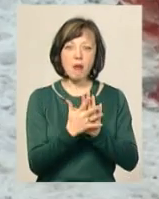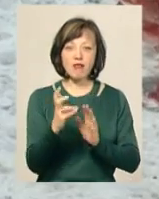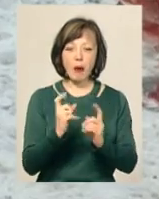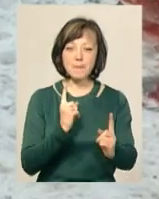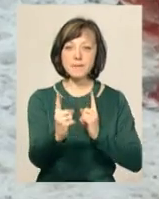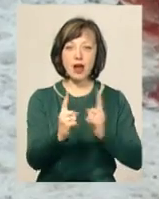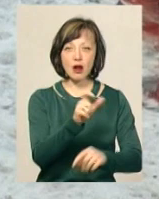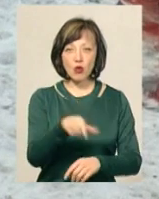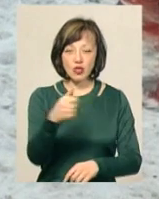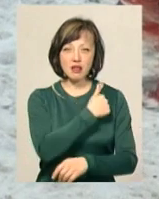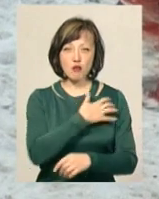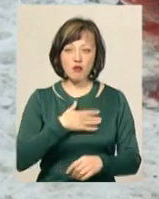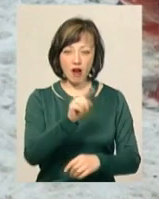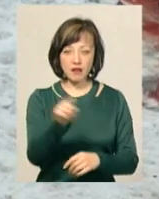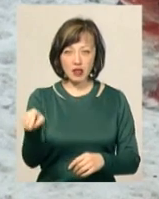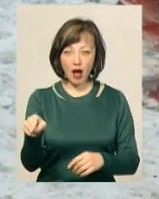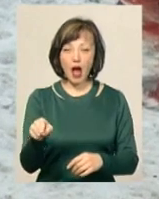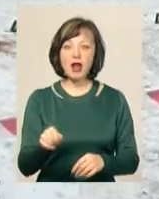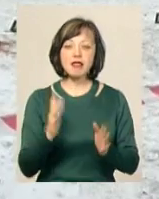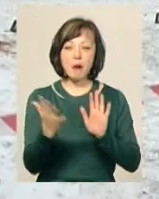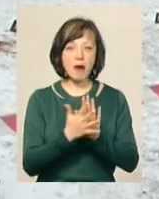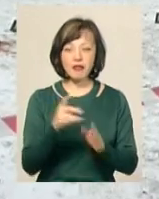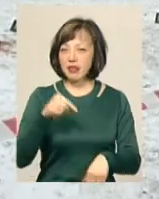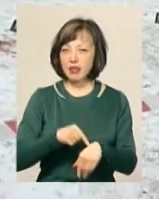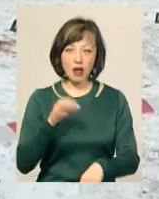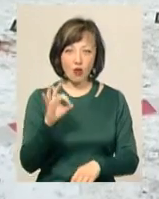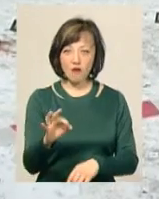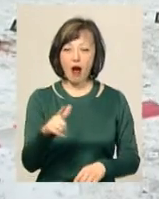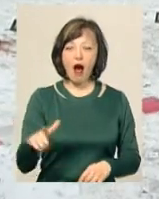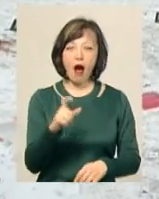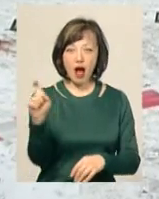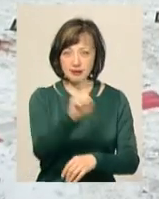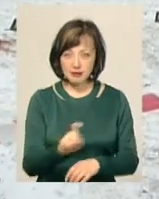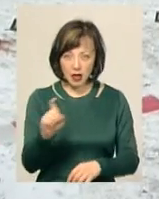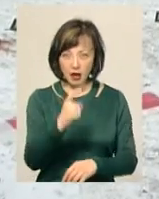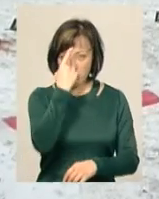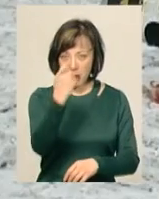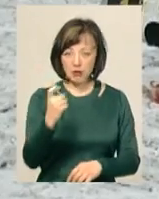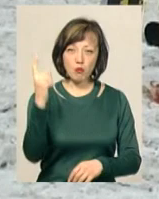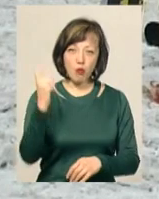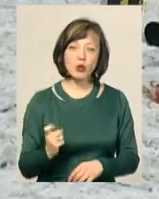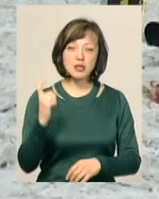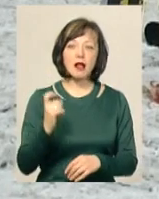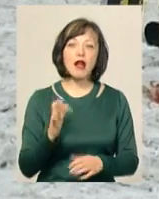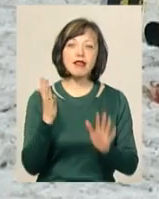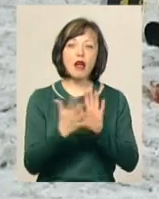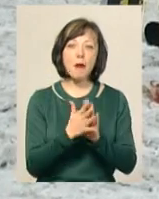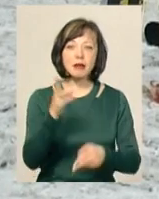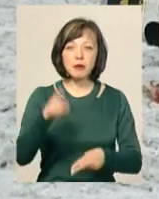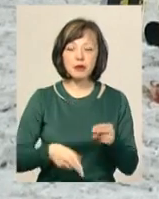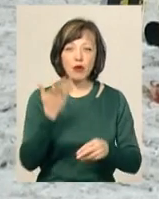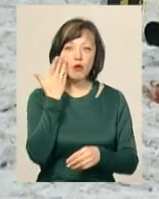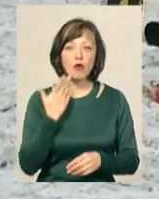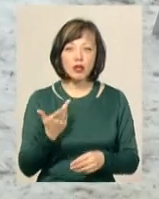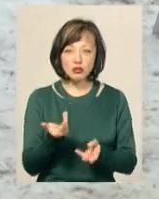перехожих та травмував їх. Нападник, за показами свідків, не реагував на сльозогінний газ та попереджувальні постріли. Напад же припинив після